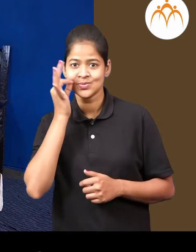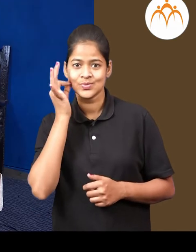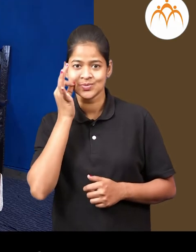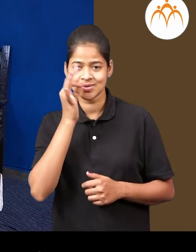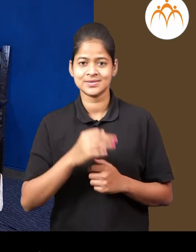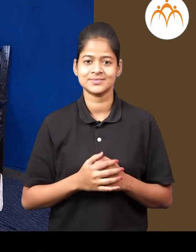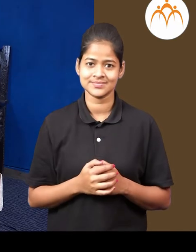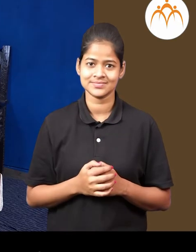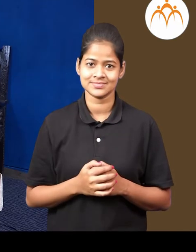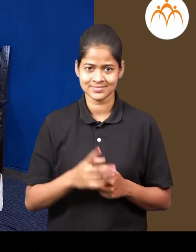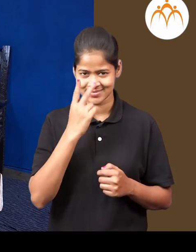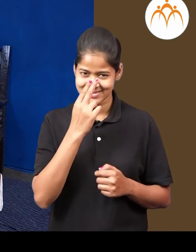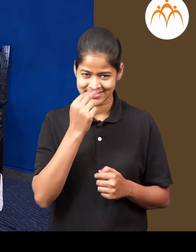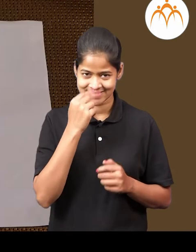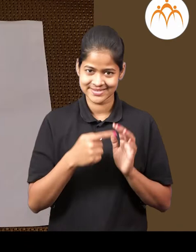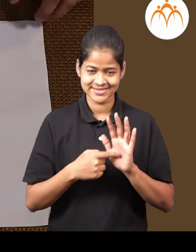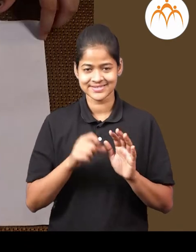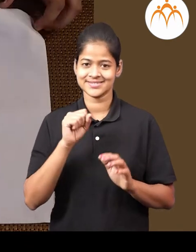आता तुले एक गम्मत दाखू